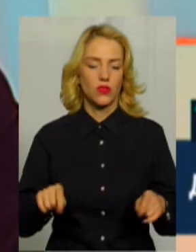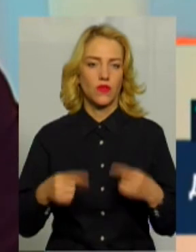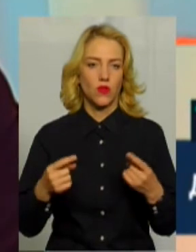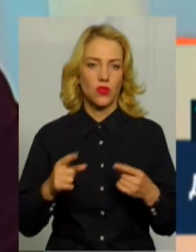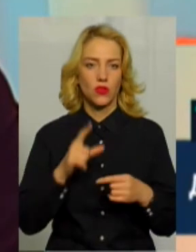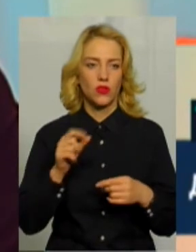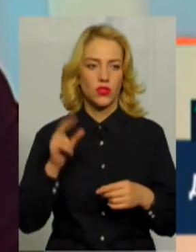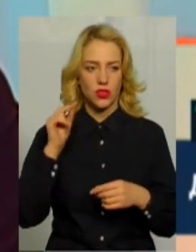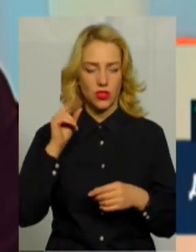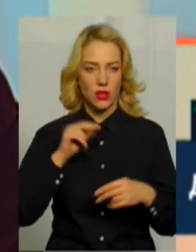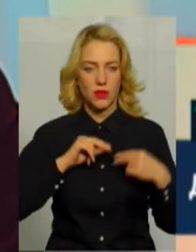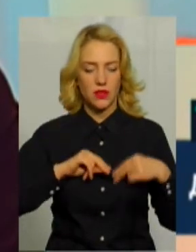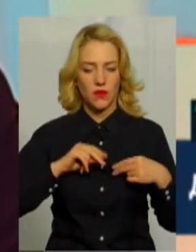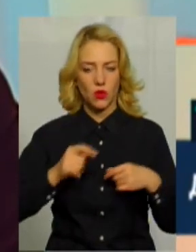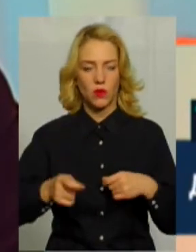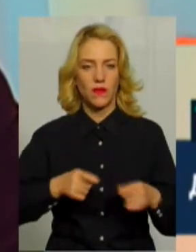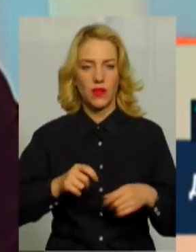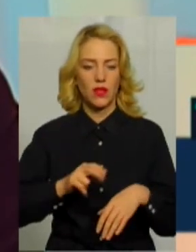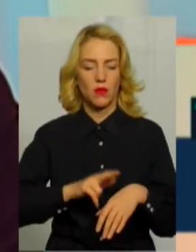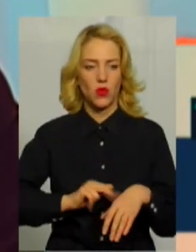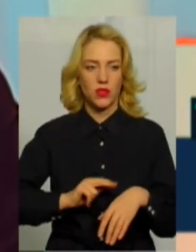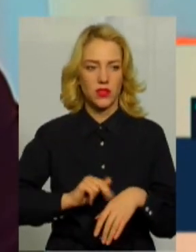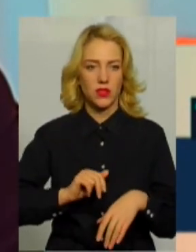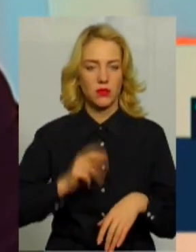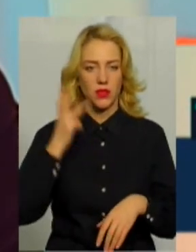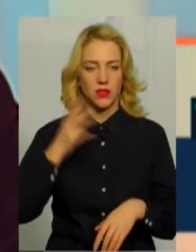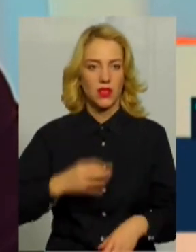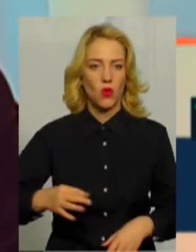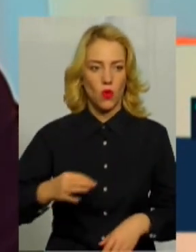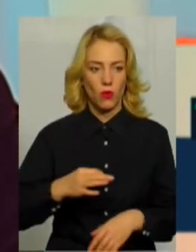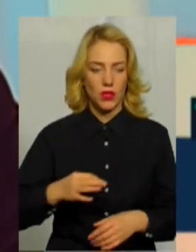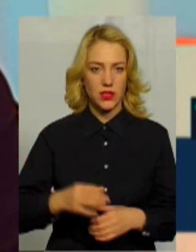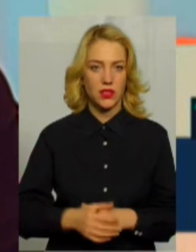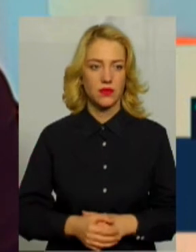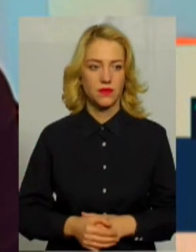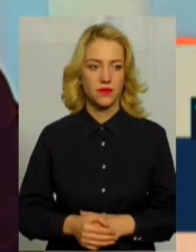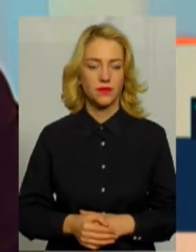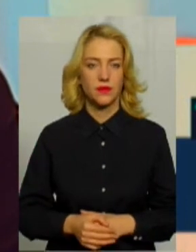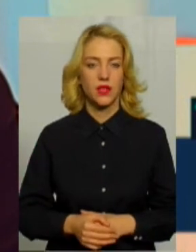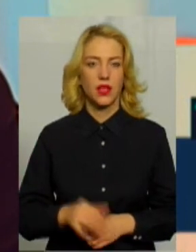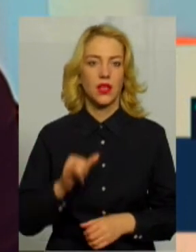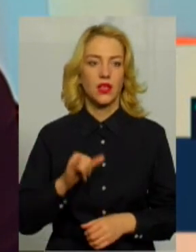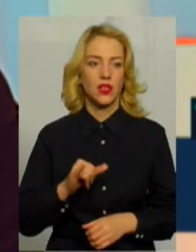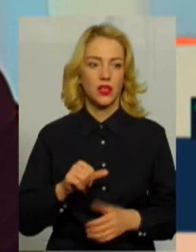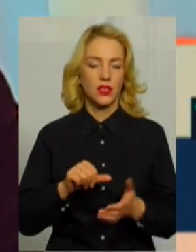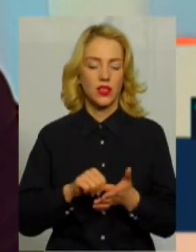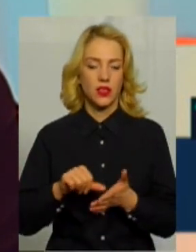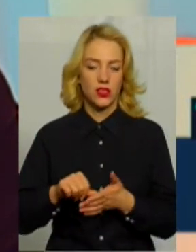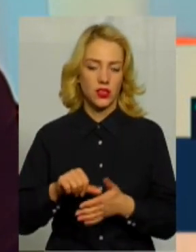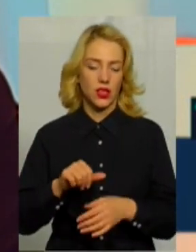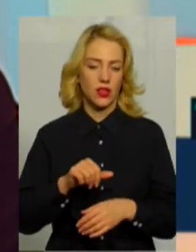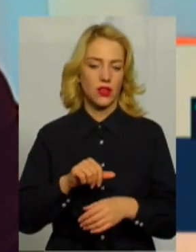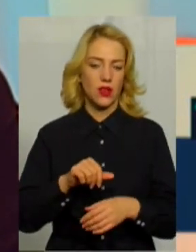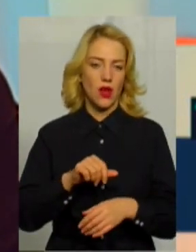працівників управління патрульної поліції в Хмельницькій області і дільничних офіцерів